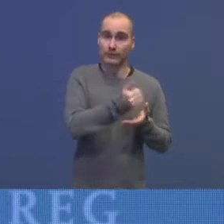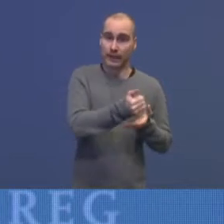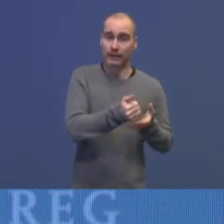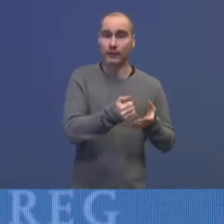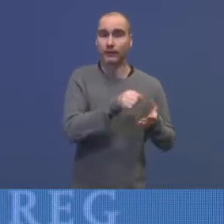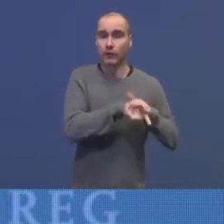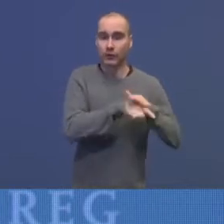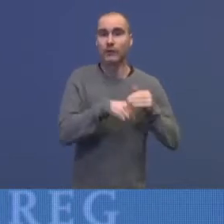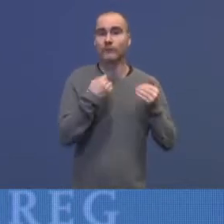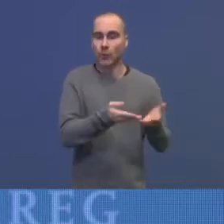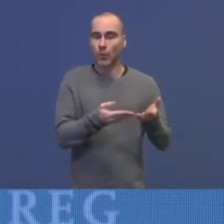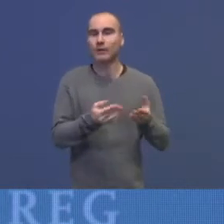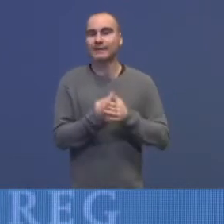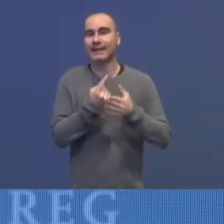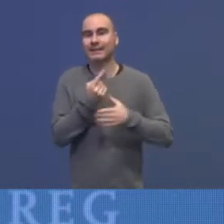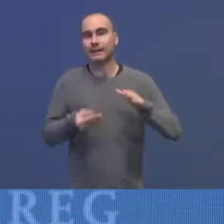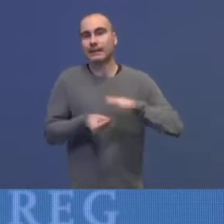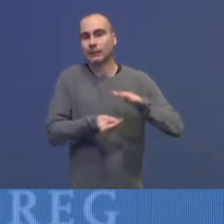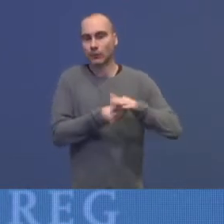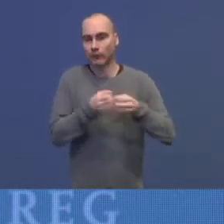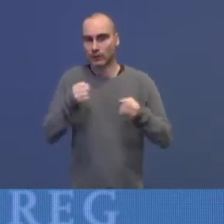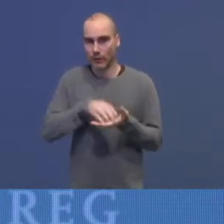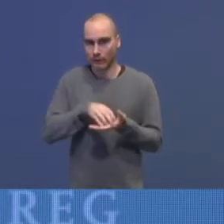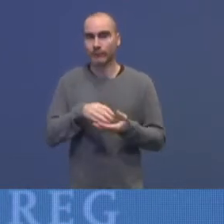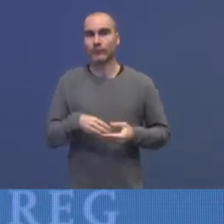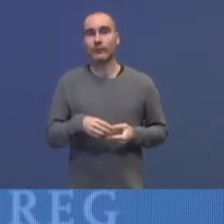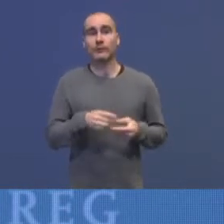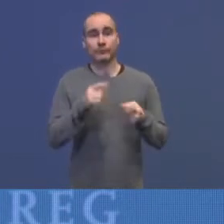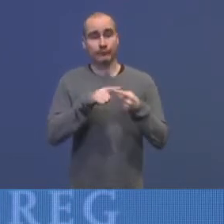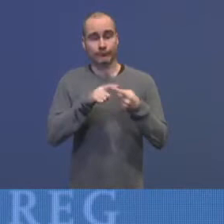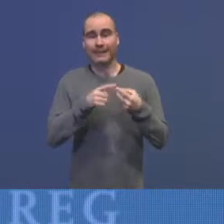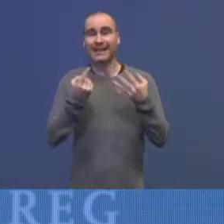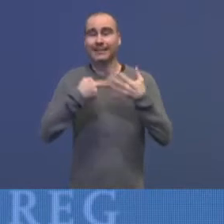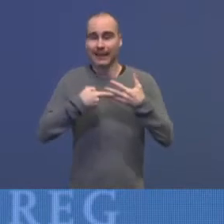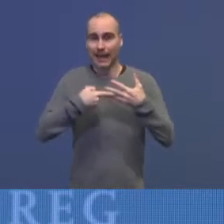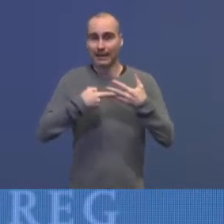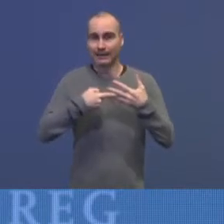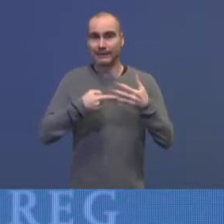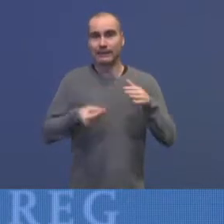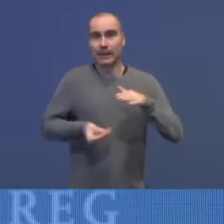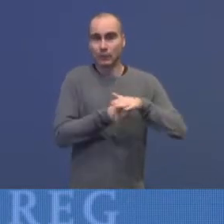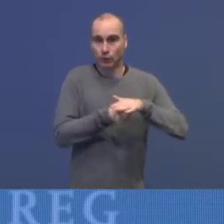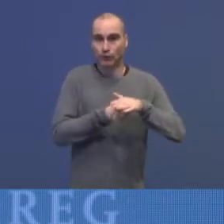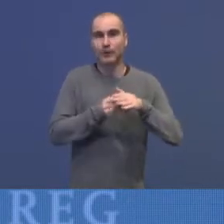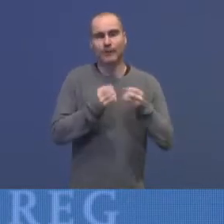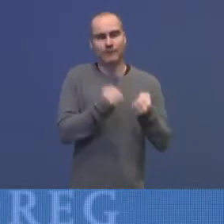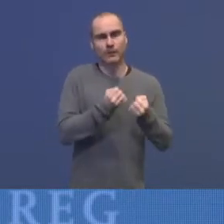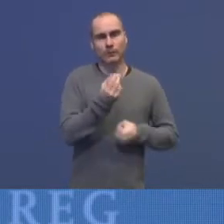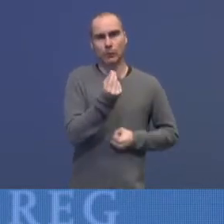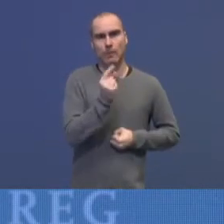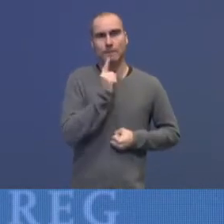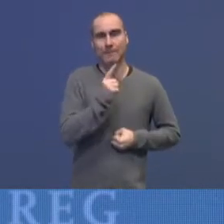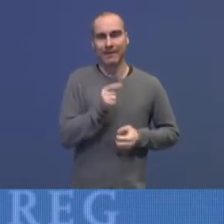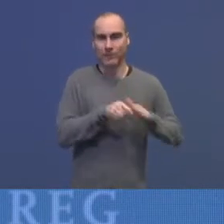tilskudd fra staten. Først og fremst integreringstilskudd, som er en fast sum per bosatt flyktning. Og siden